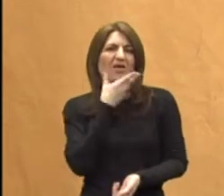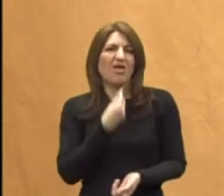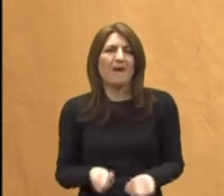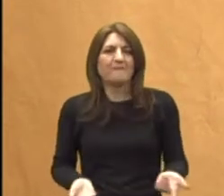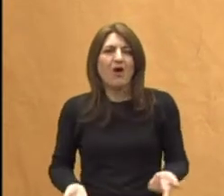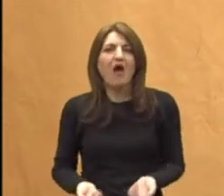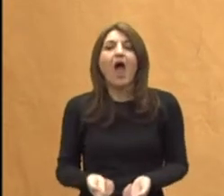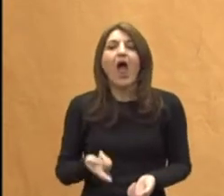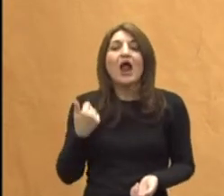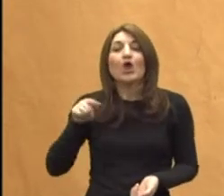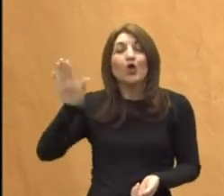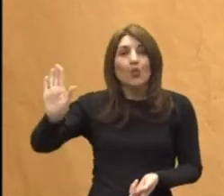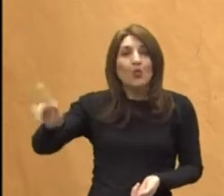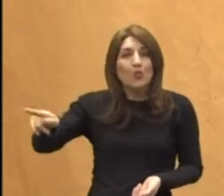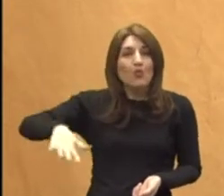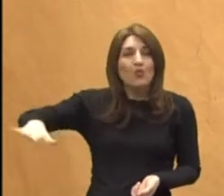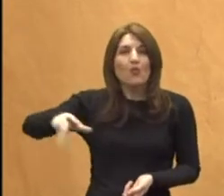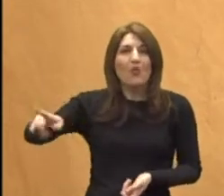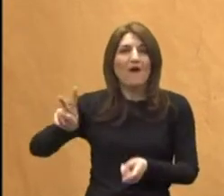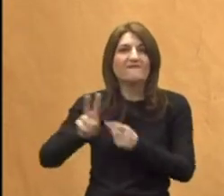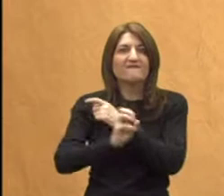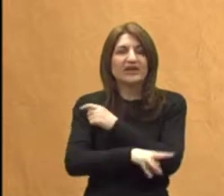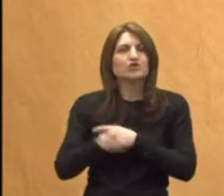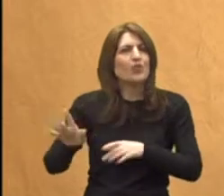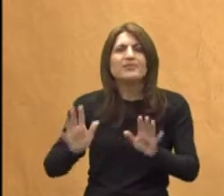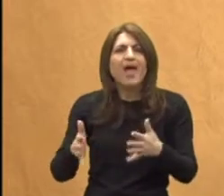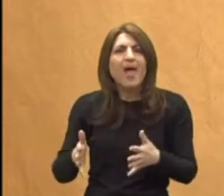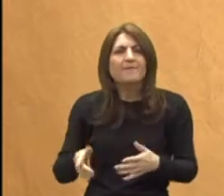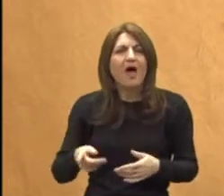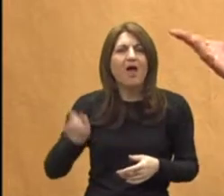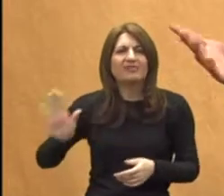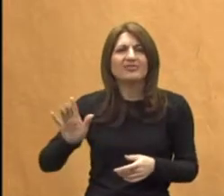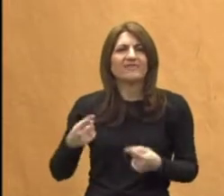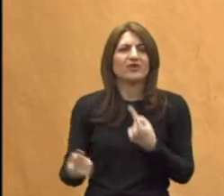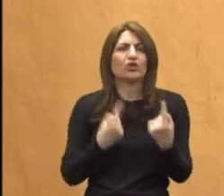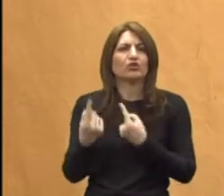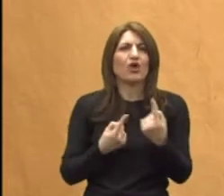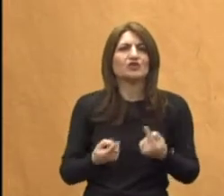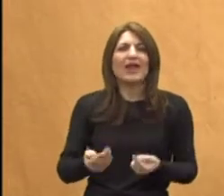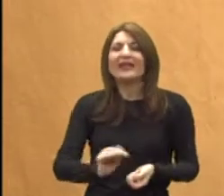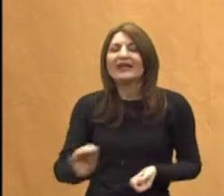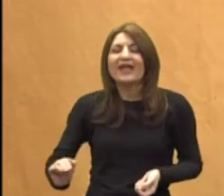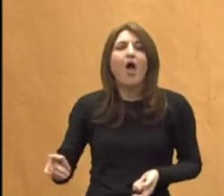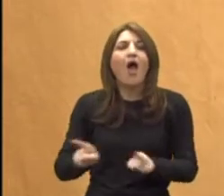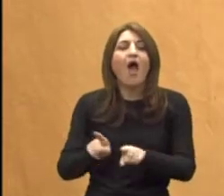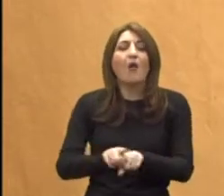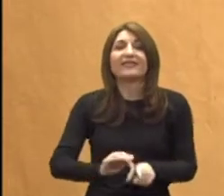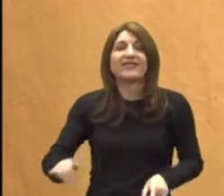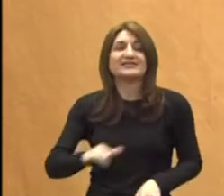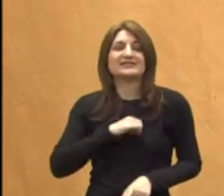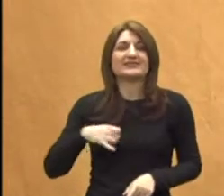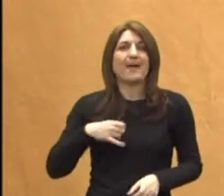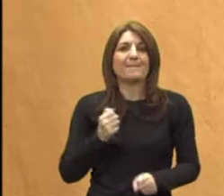Ja mislim da kod vas ne ima takvih roditelja. Vi ste posebno radili i na senzibilite. Zapravo, djeca sama rade. Ajmo to tako reći.